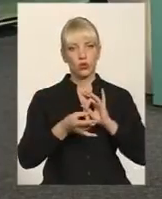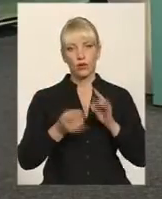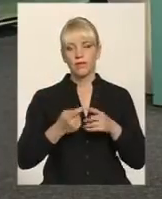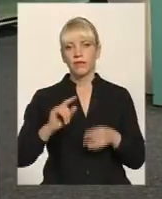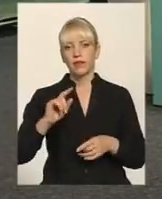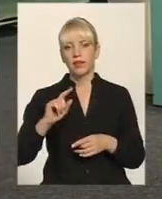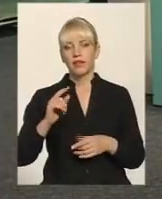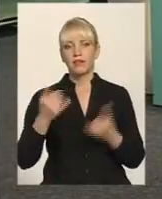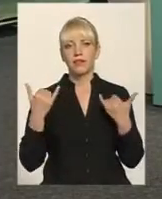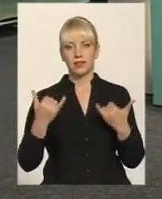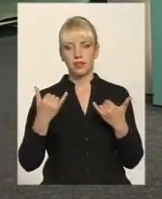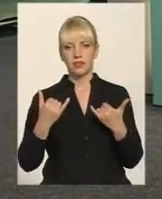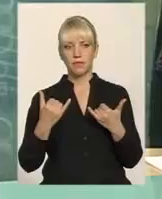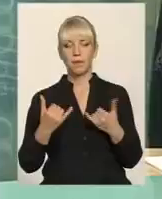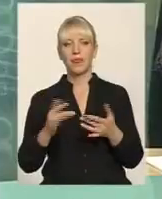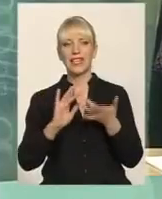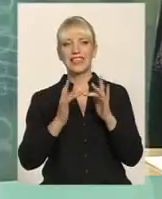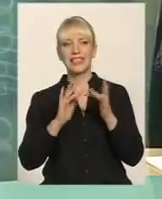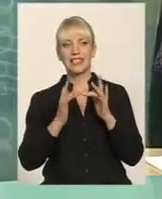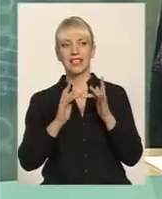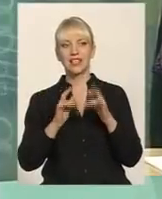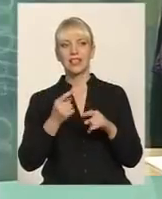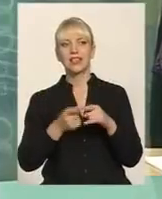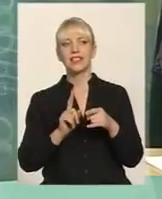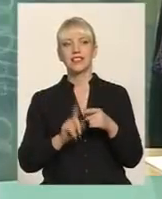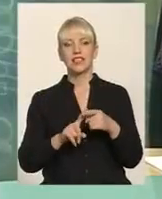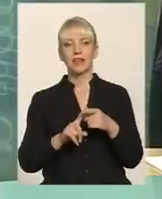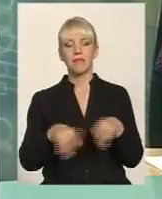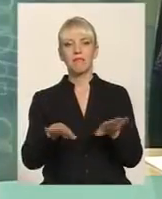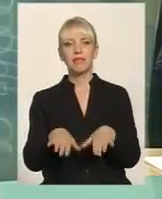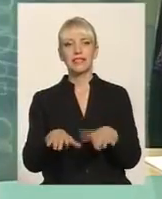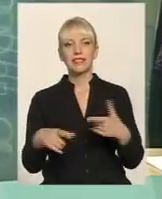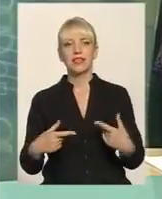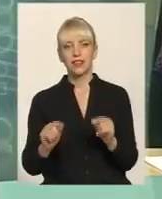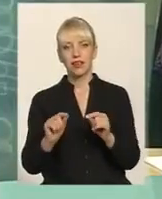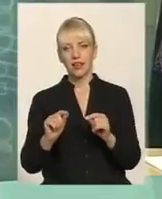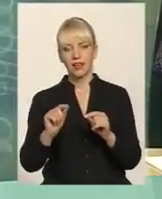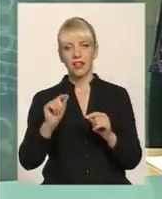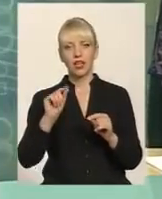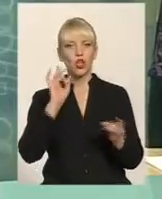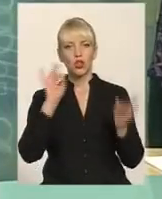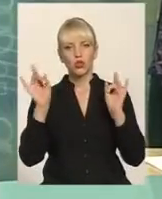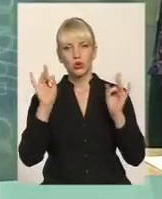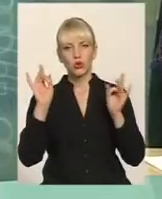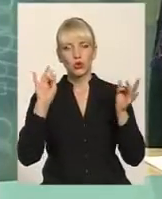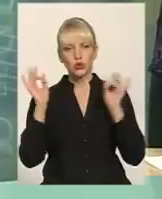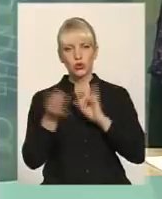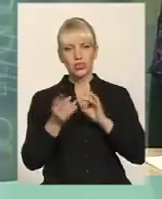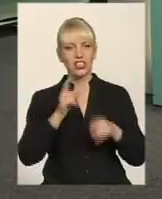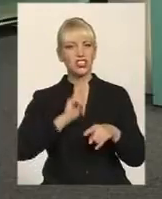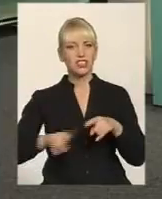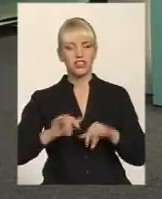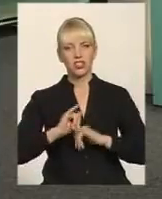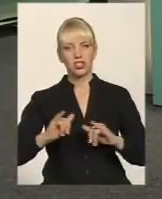Нині, скажімо так, інтернет – це своєрідне місце, де чутки найактивніше і найшвидше